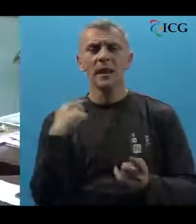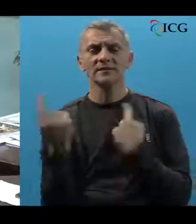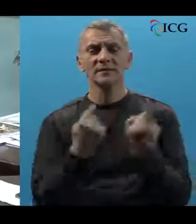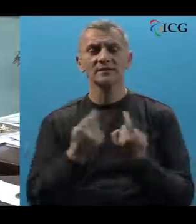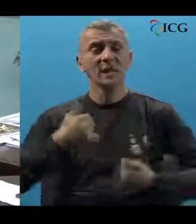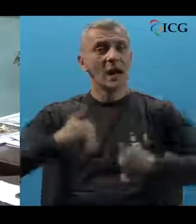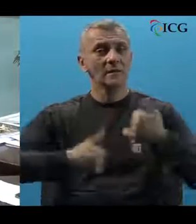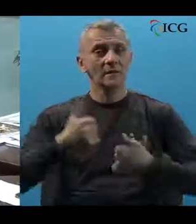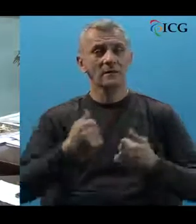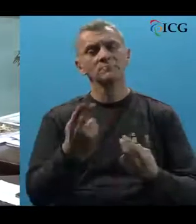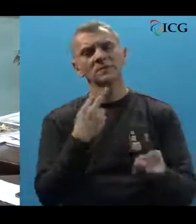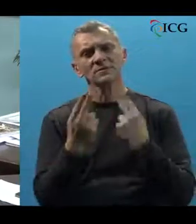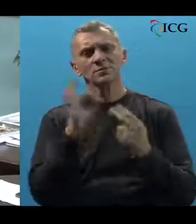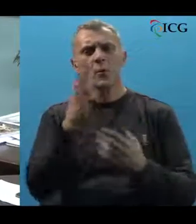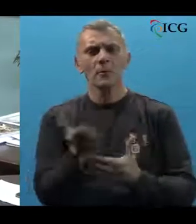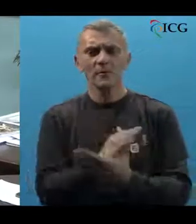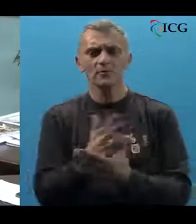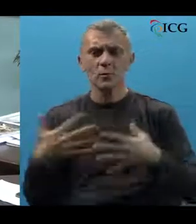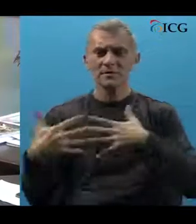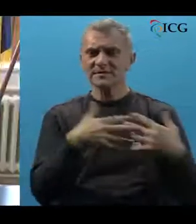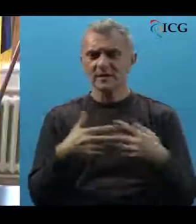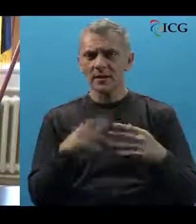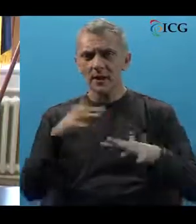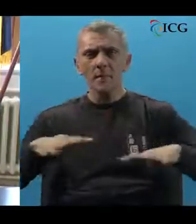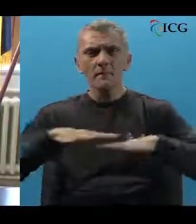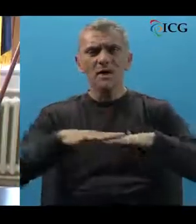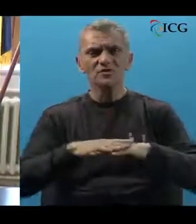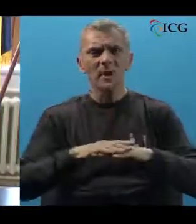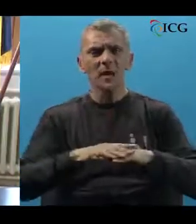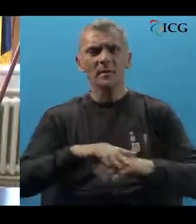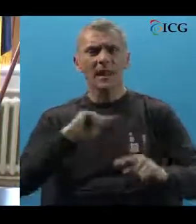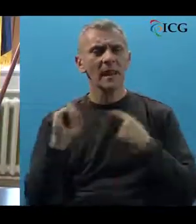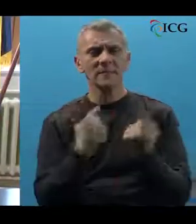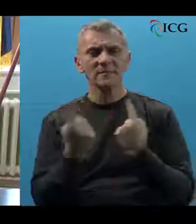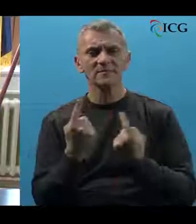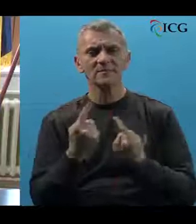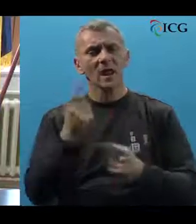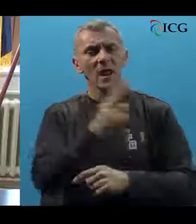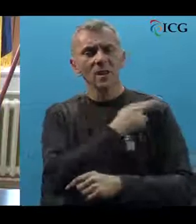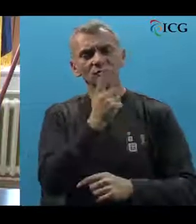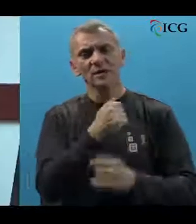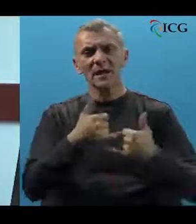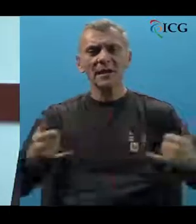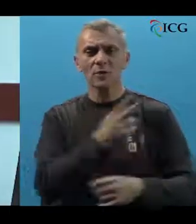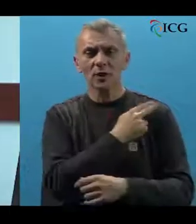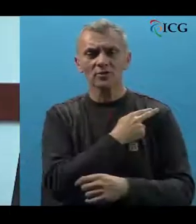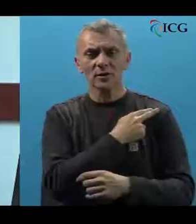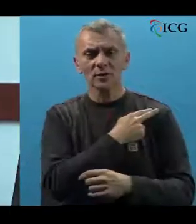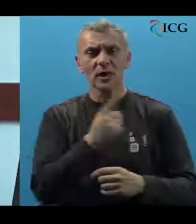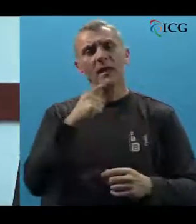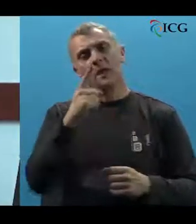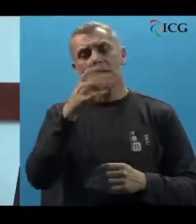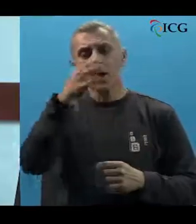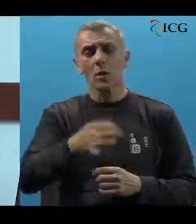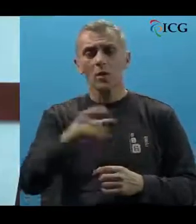nezavisni kandidati. Razgovaralo se o međusobnoj seradnji i umrežavanju nezavisnih načalnika i gradonačalnika s ciljem efikasnije